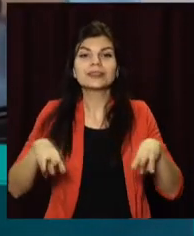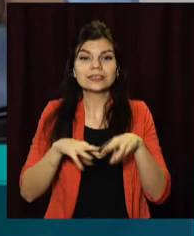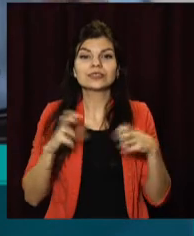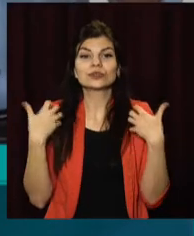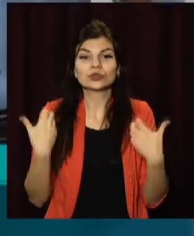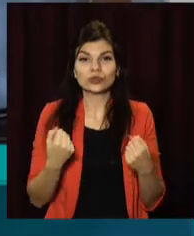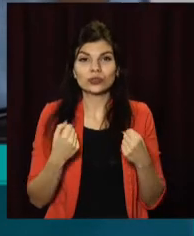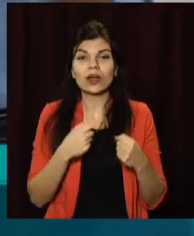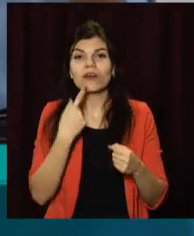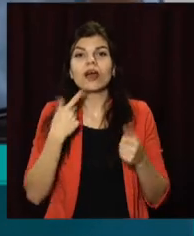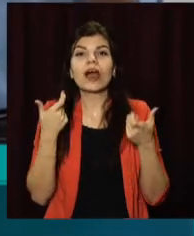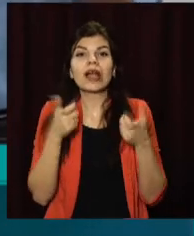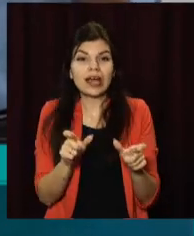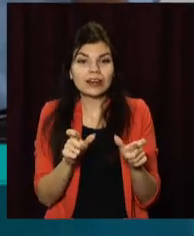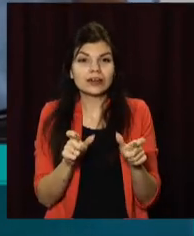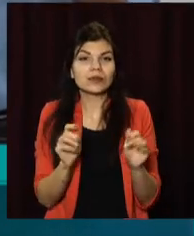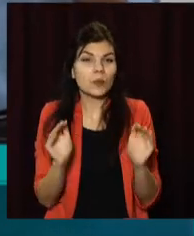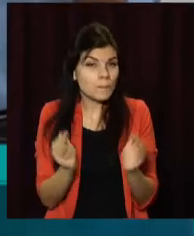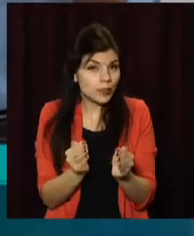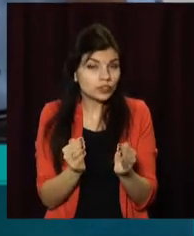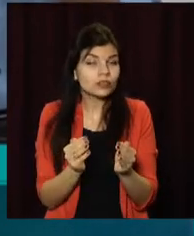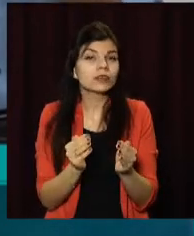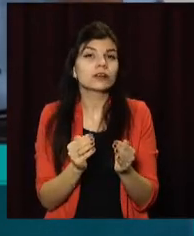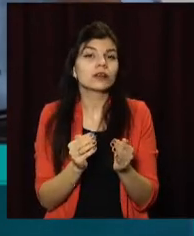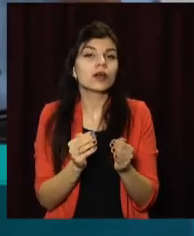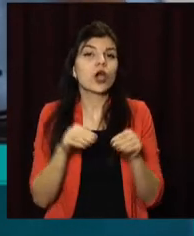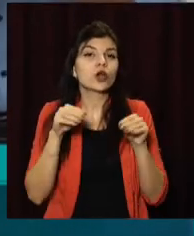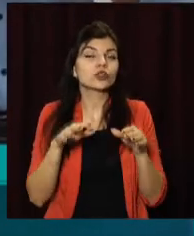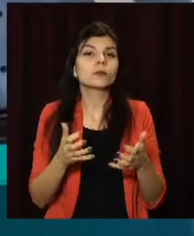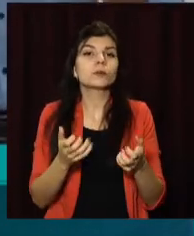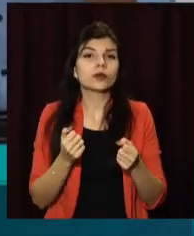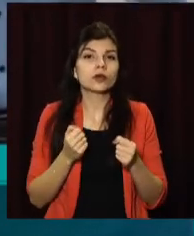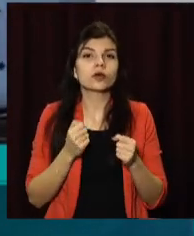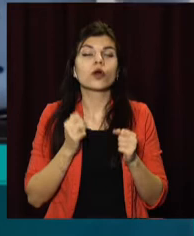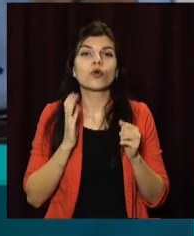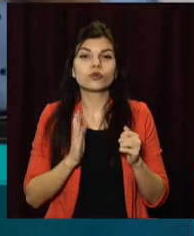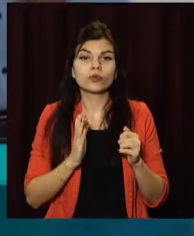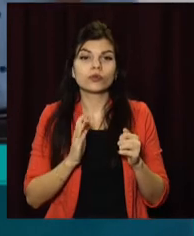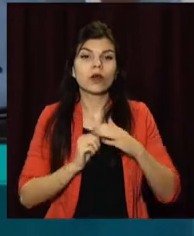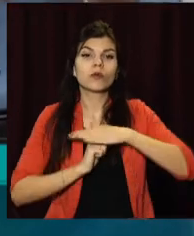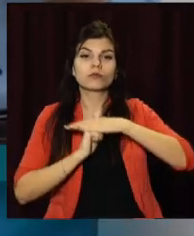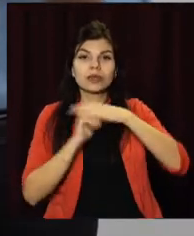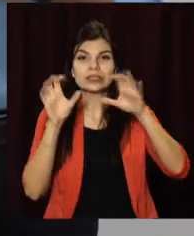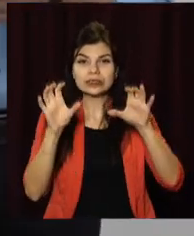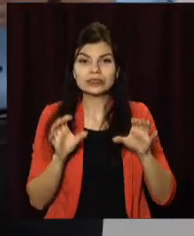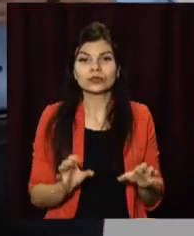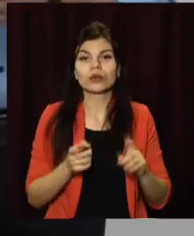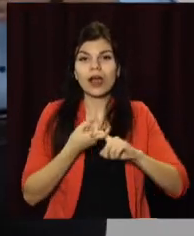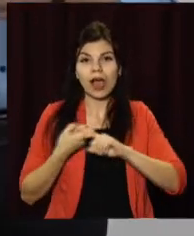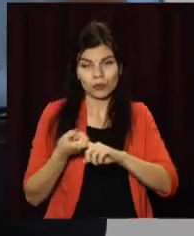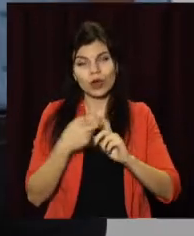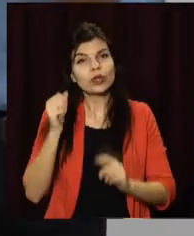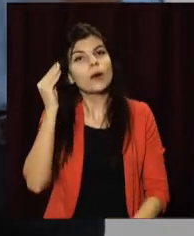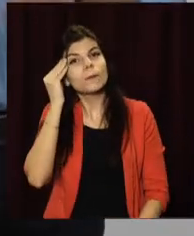обмежень приймаються виключно спираючись на закони епідеміології, на думку профідних